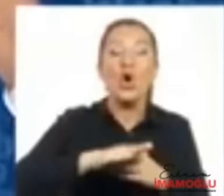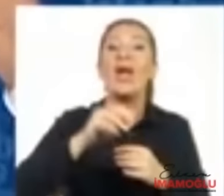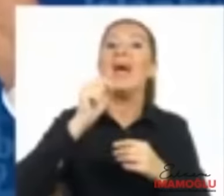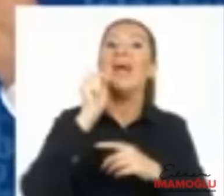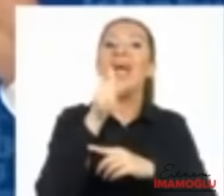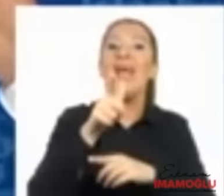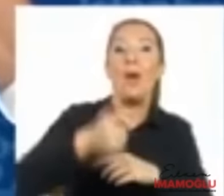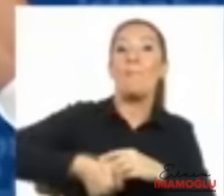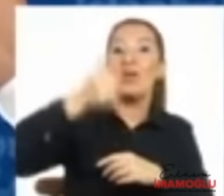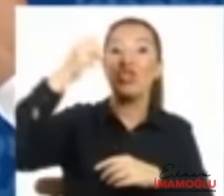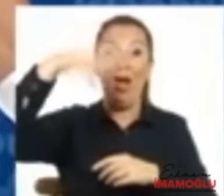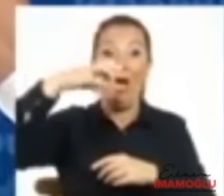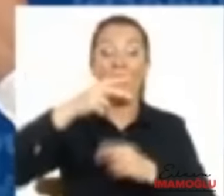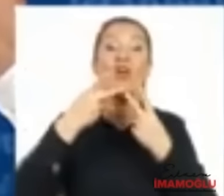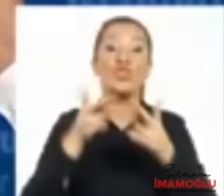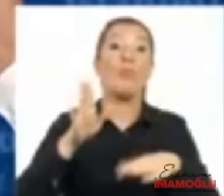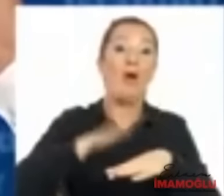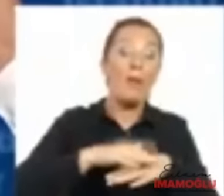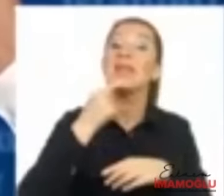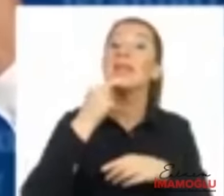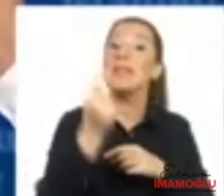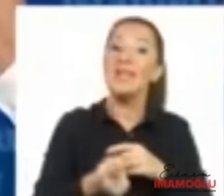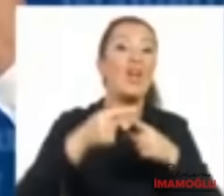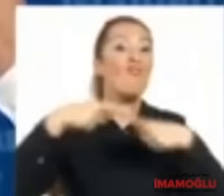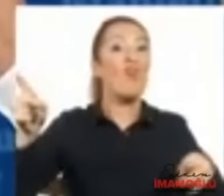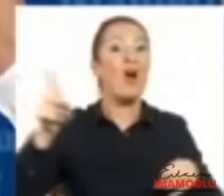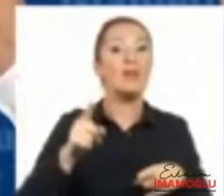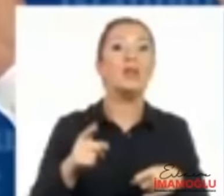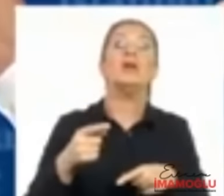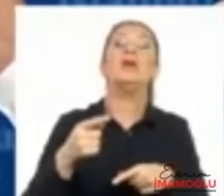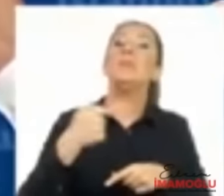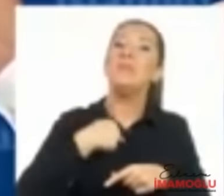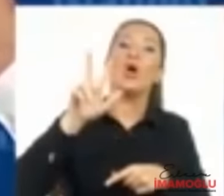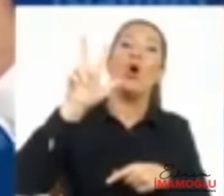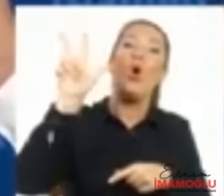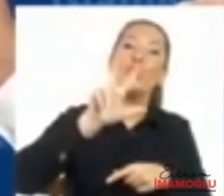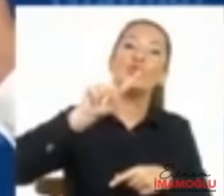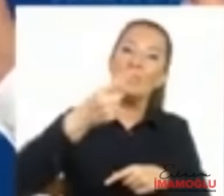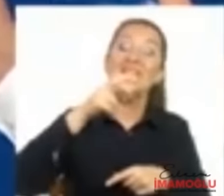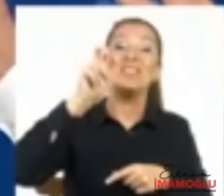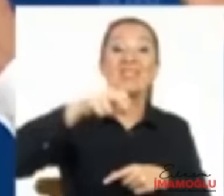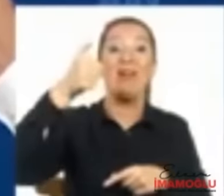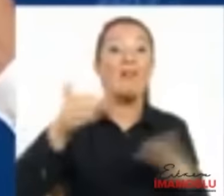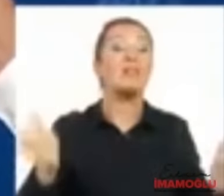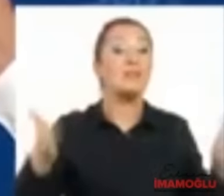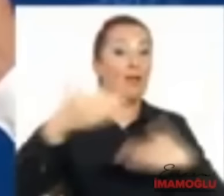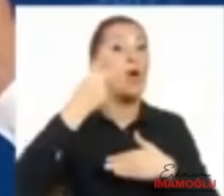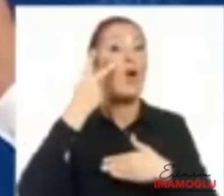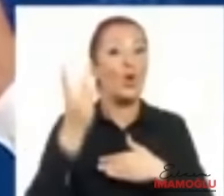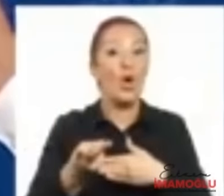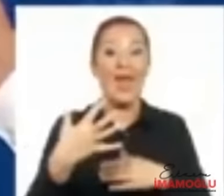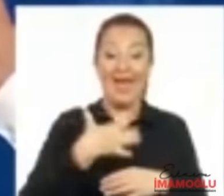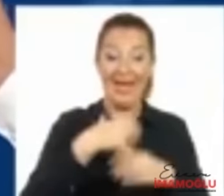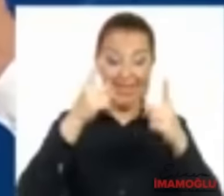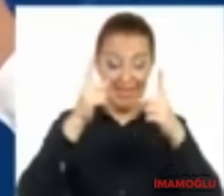yaptı. Dedi ki fark biz otuz bin seksen altı sandığa göre kendi